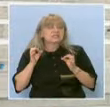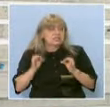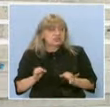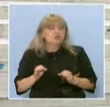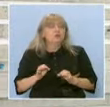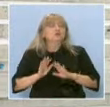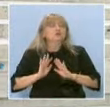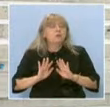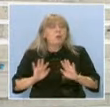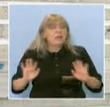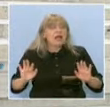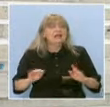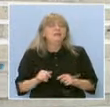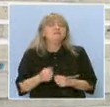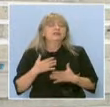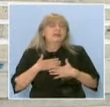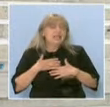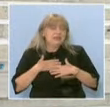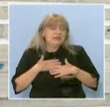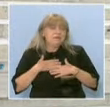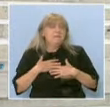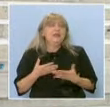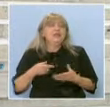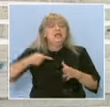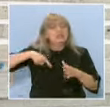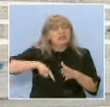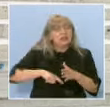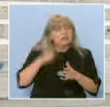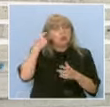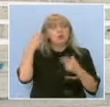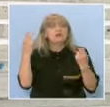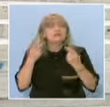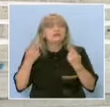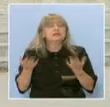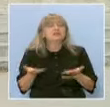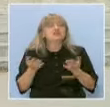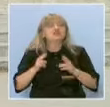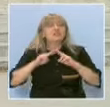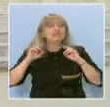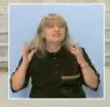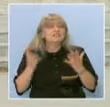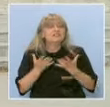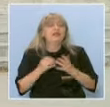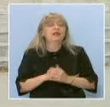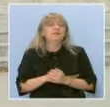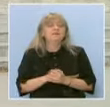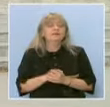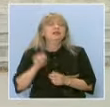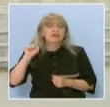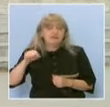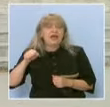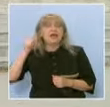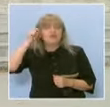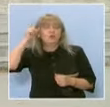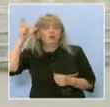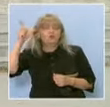помага да имаме по-дълбоко разбиране върху нещата в света. И да, според мен